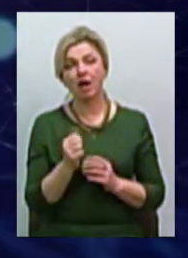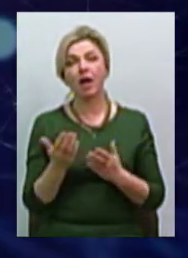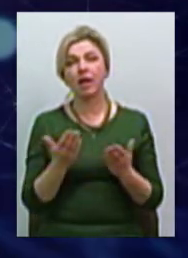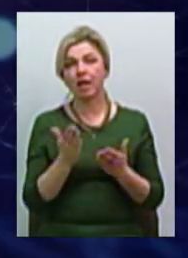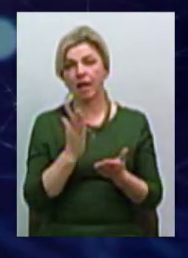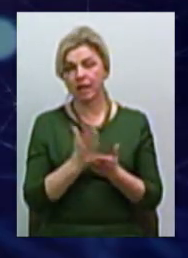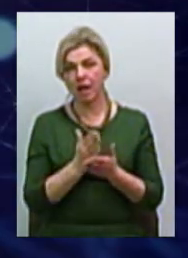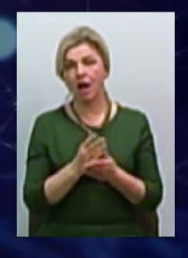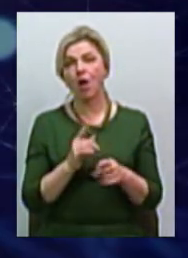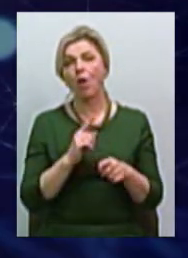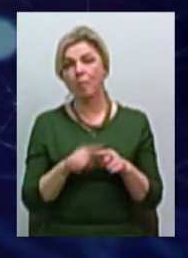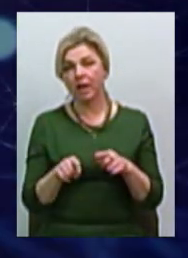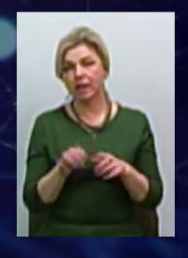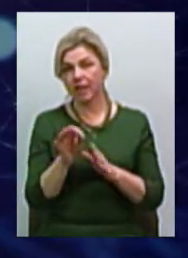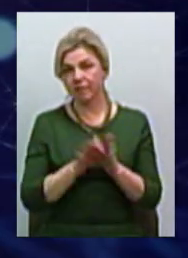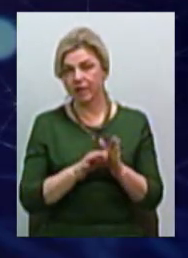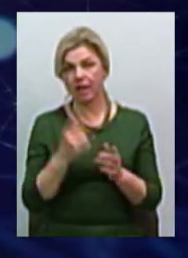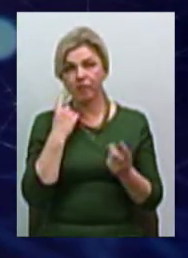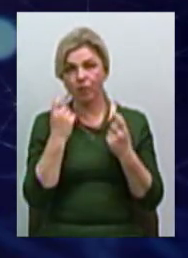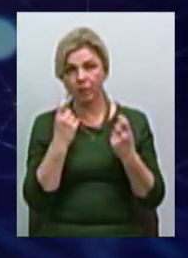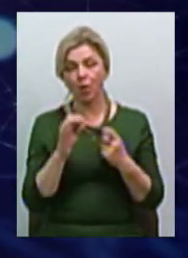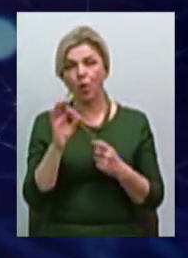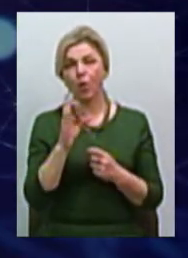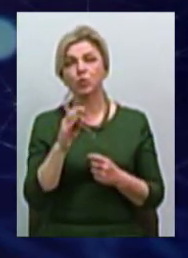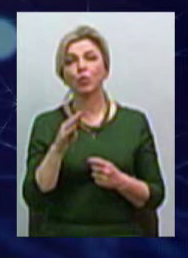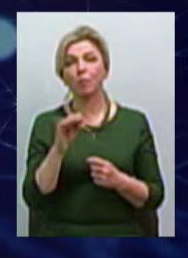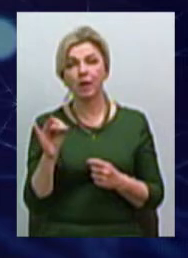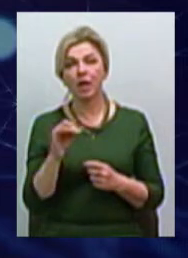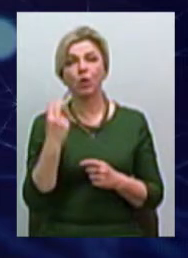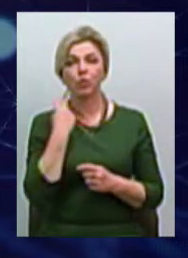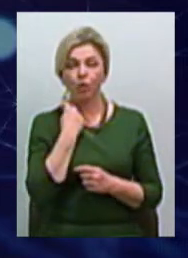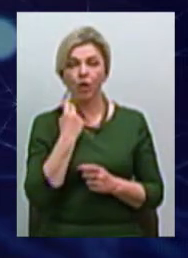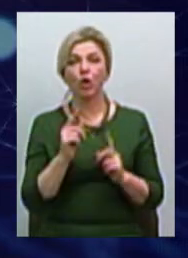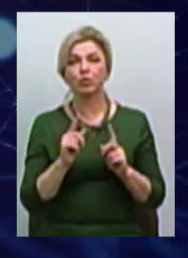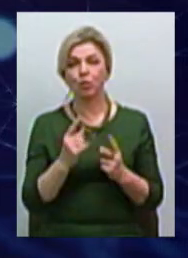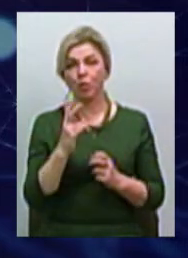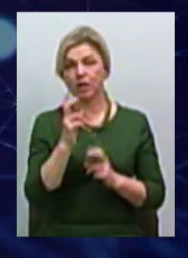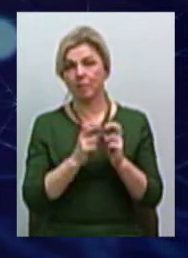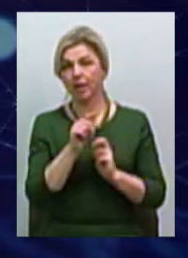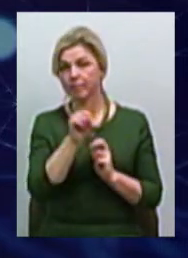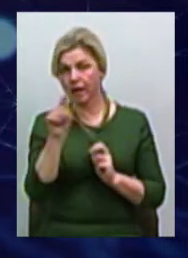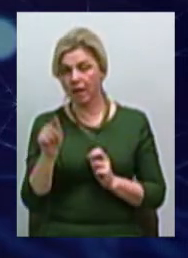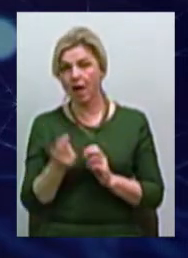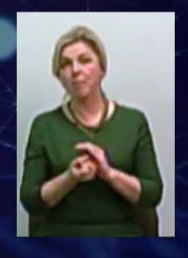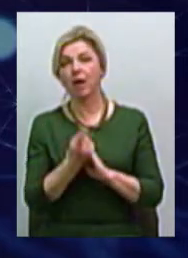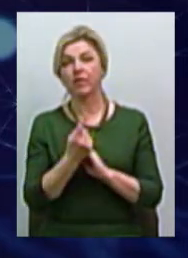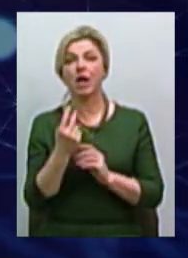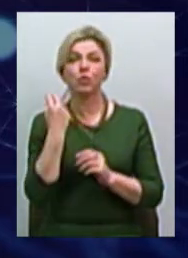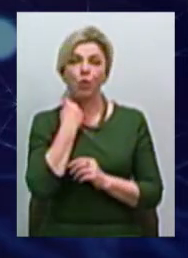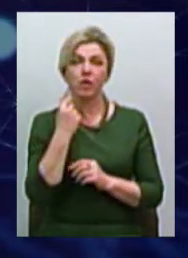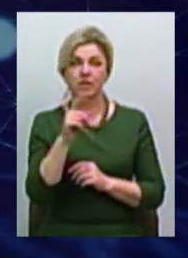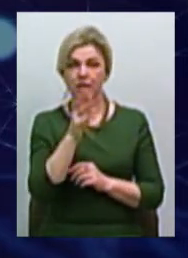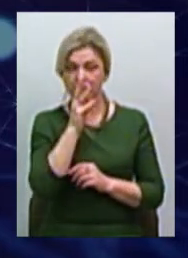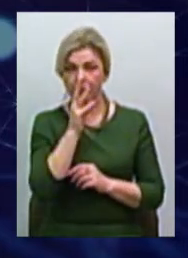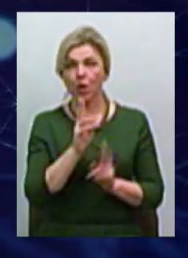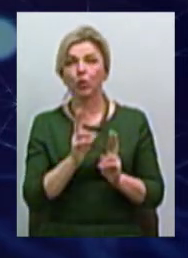які є оперативні дані щодо суми боргів, про те, чому на підприємствах виникає заборгованості зароблати та хто відповідає за